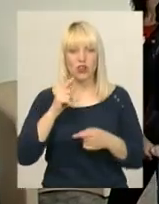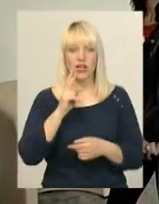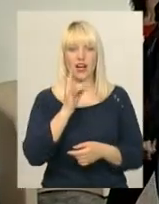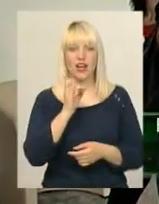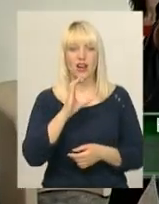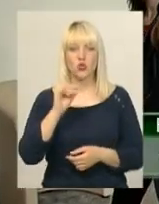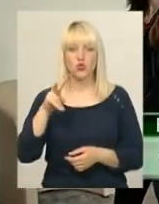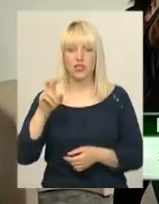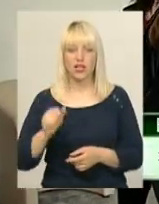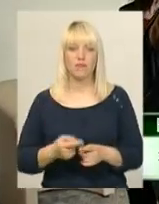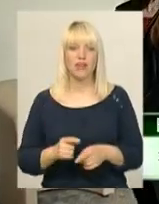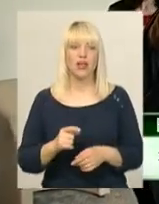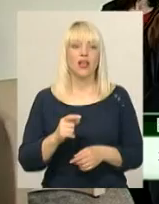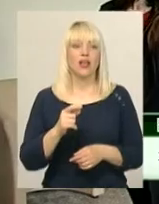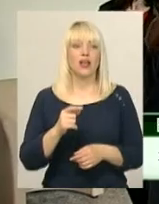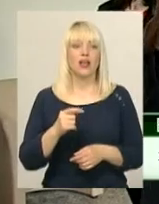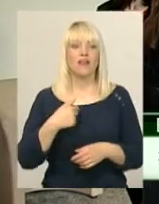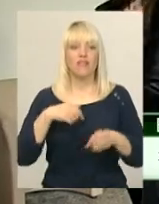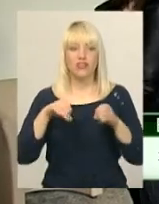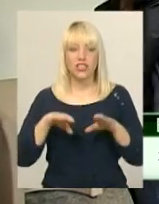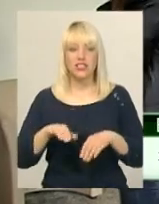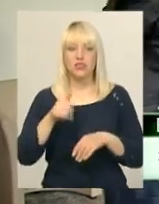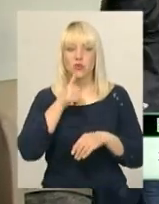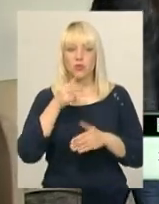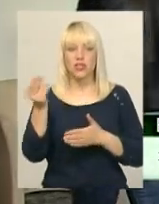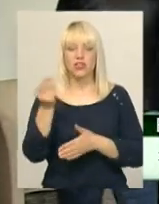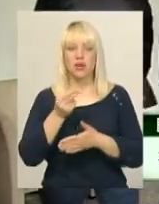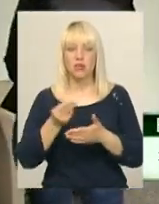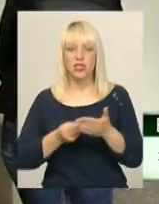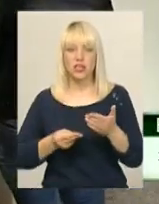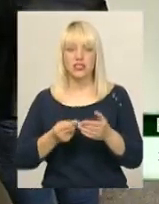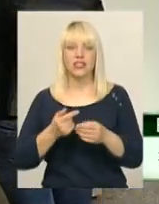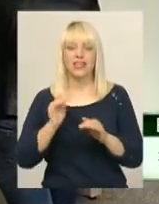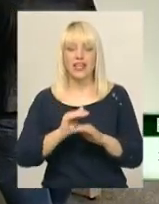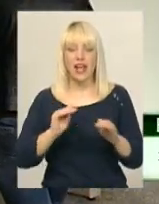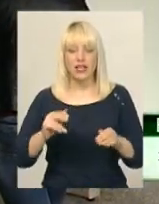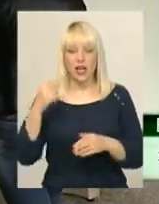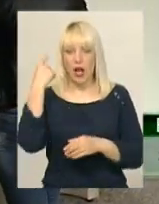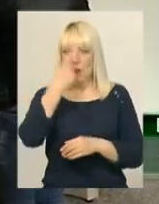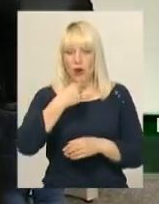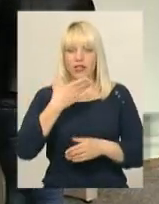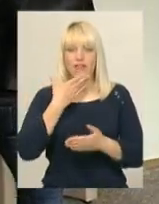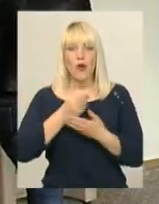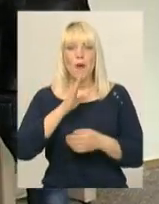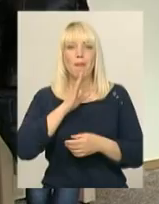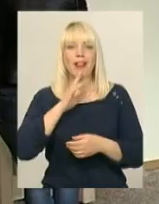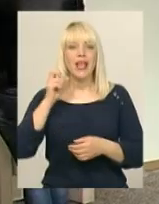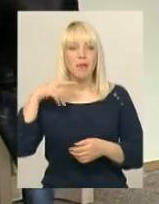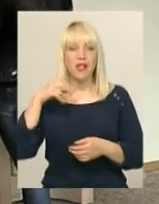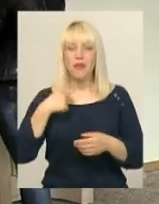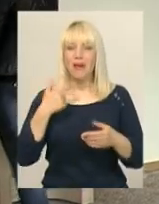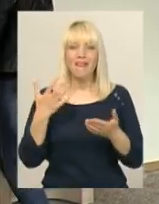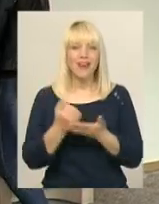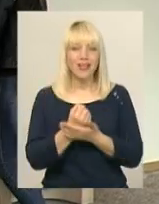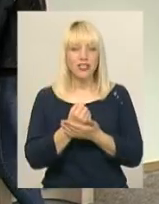спробувати намалювати портрет дитячий, свою племінницю, але все одно в мене вийшло не